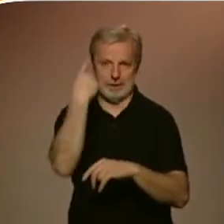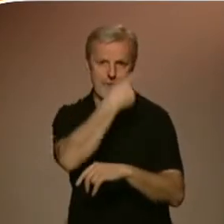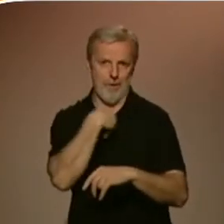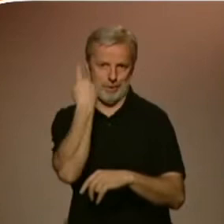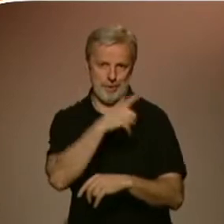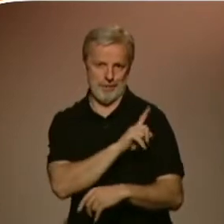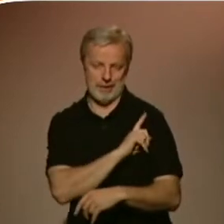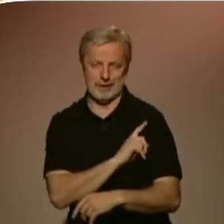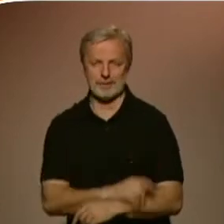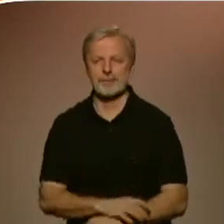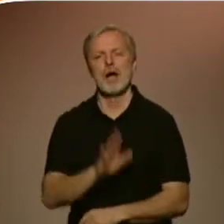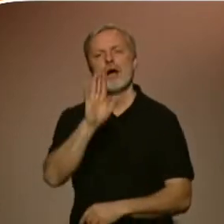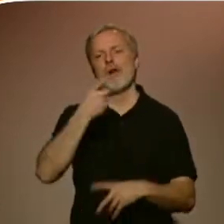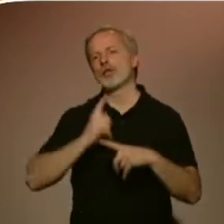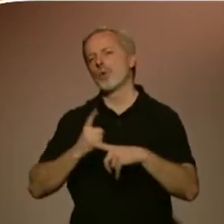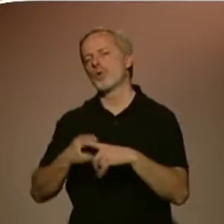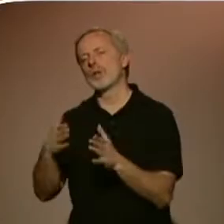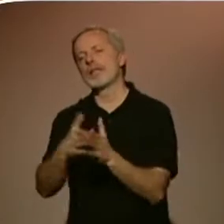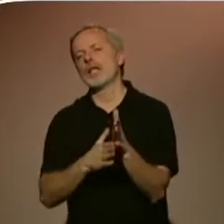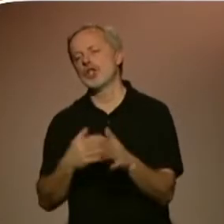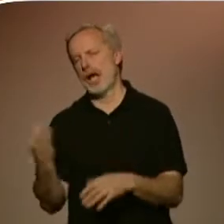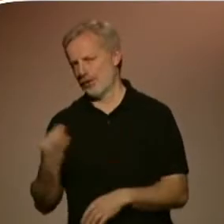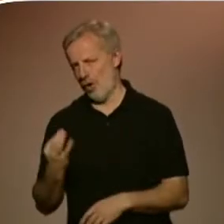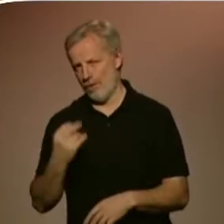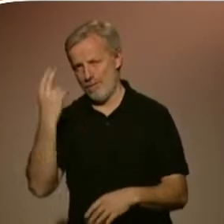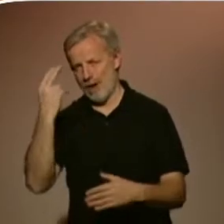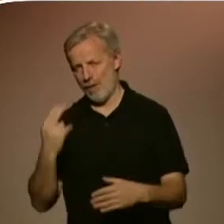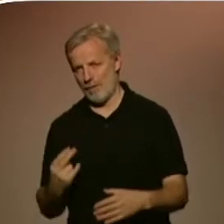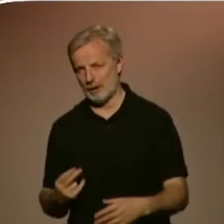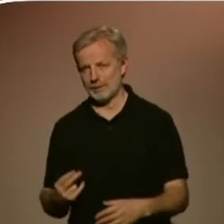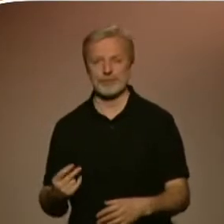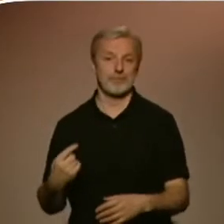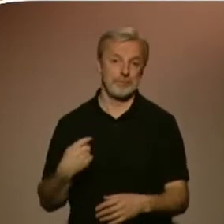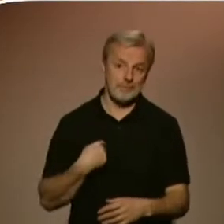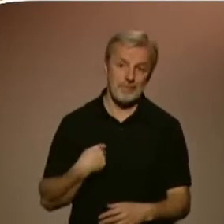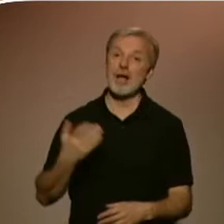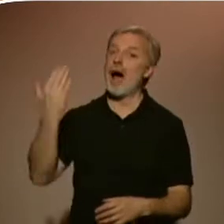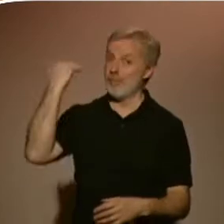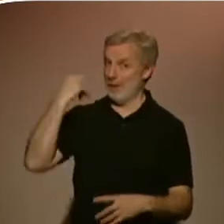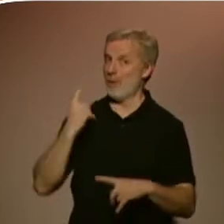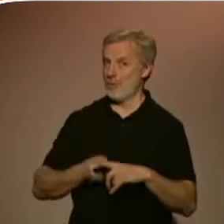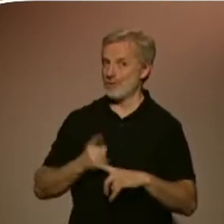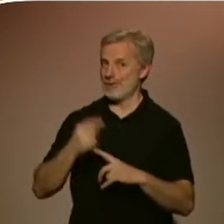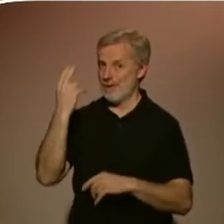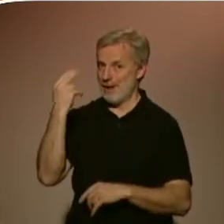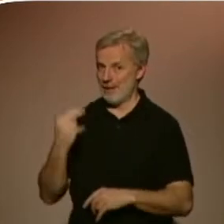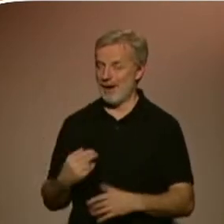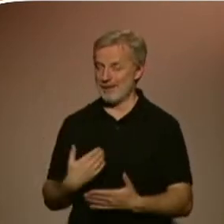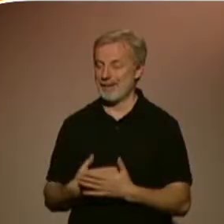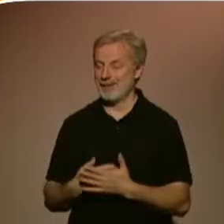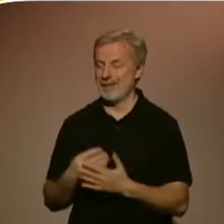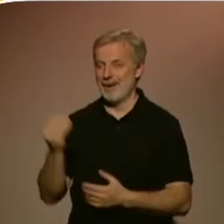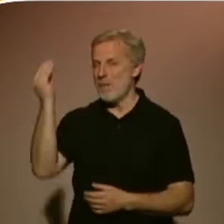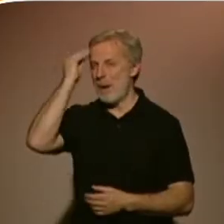Řekněte mi, čím se v kurzech začíná. To by mě vlastně docela zajímalo. Já jsem nějaké absolvovala, takže si to jakoby lehce umím